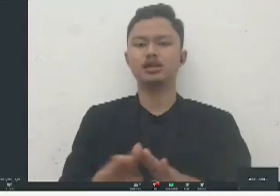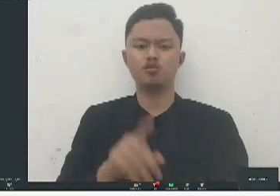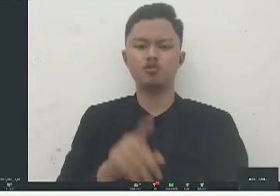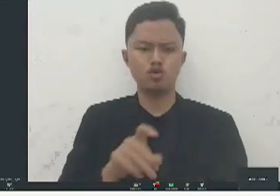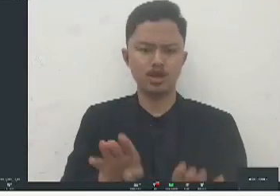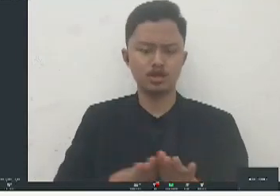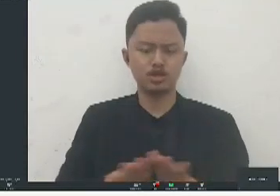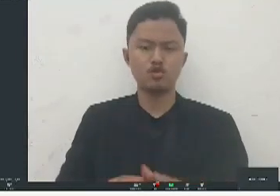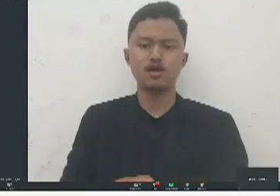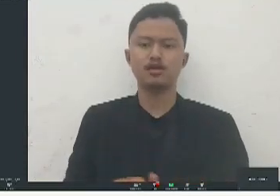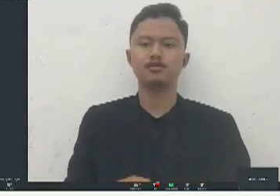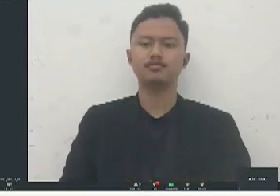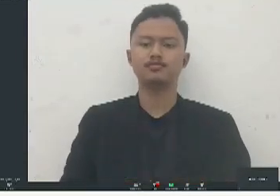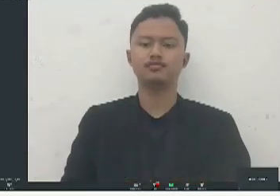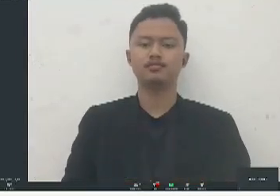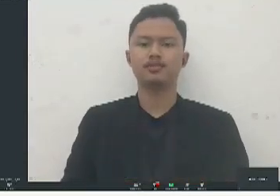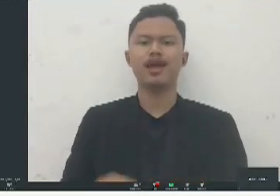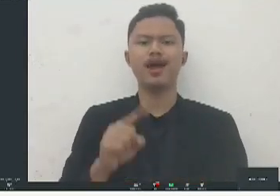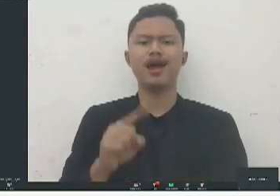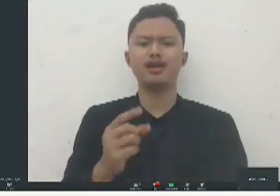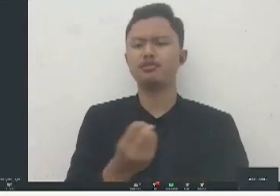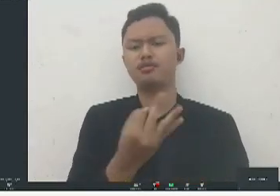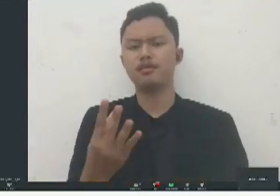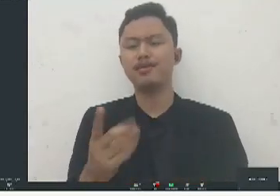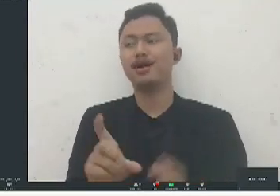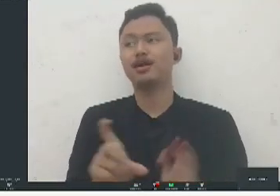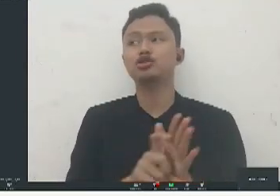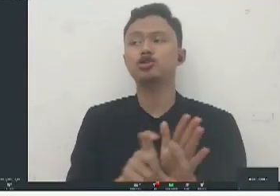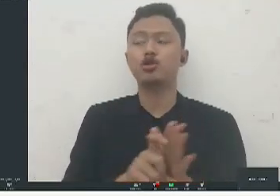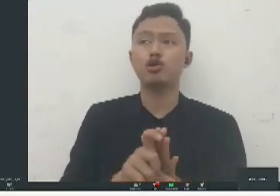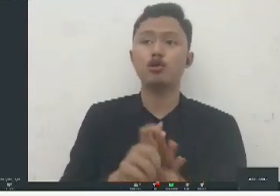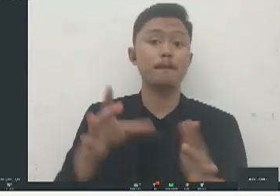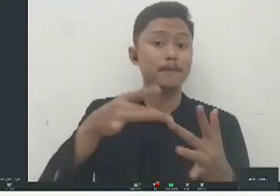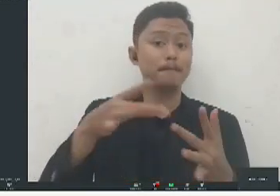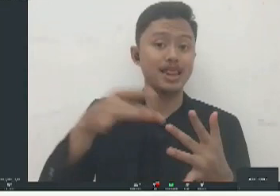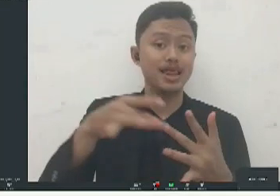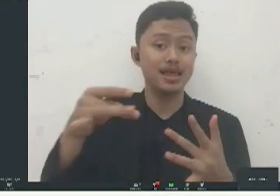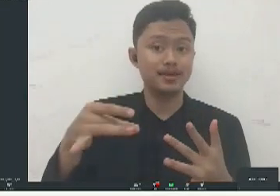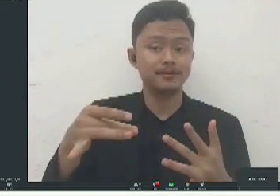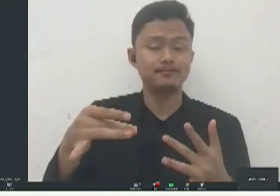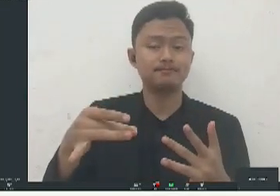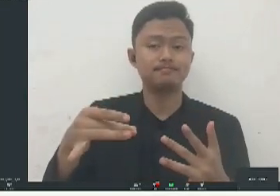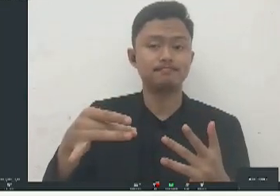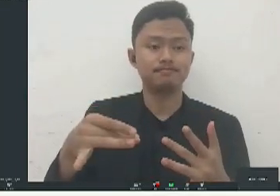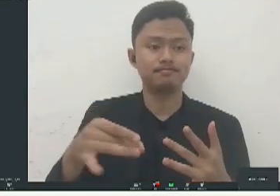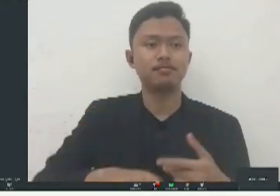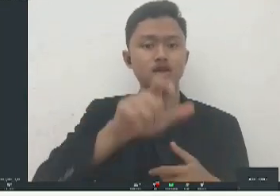ada beberapa hal sih dari ketika misalnya pas seleksi pas di tes